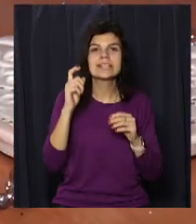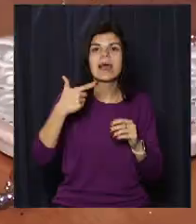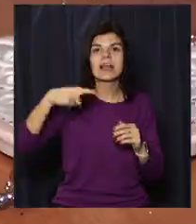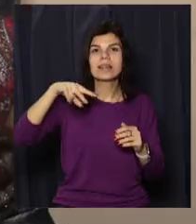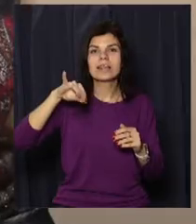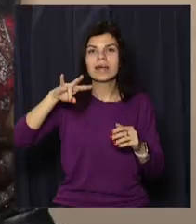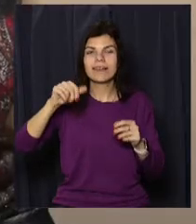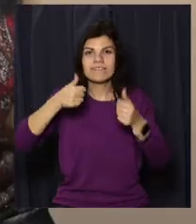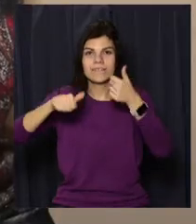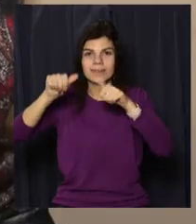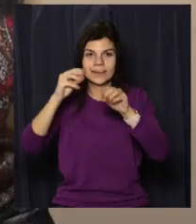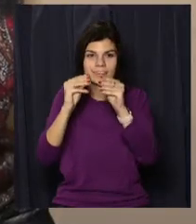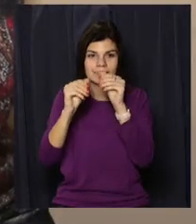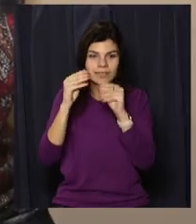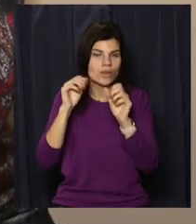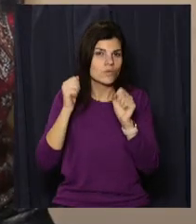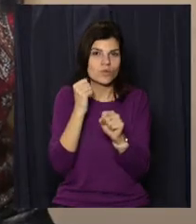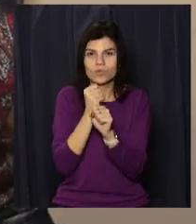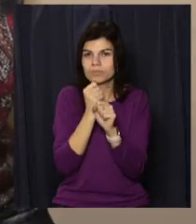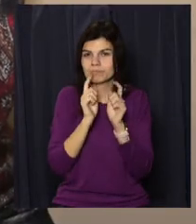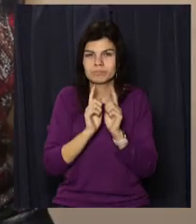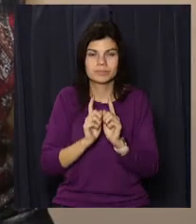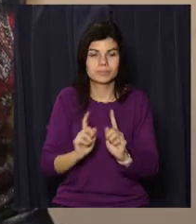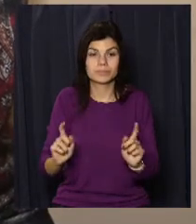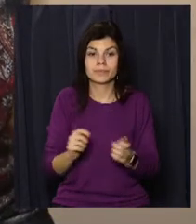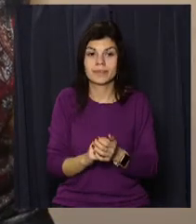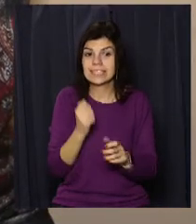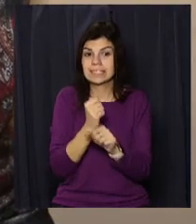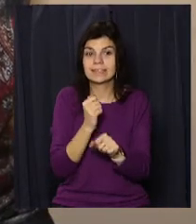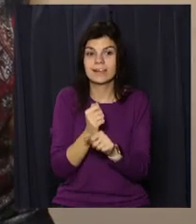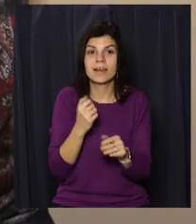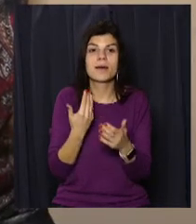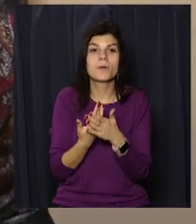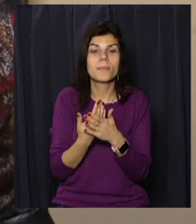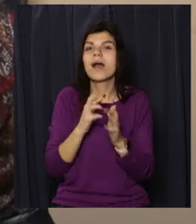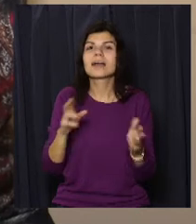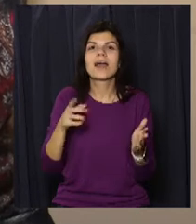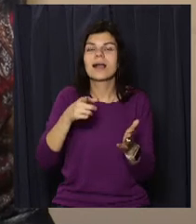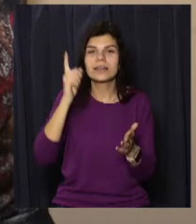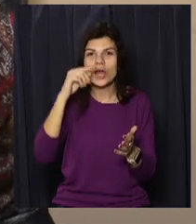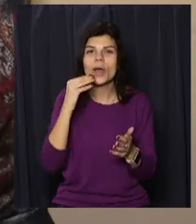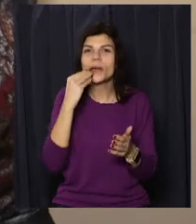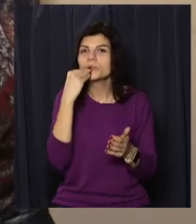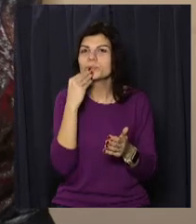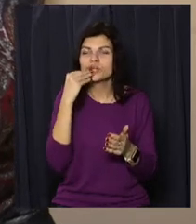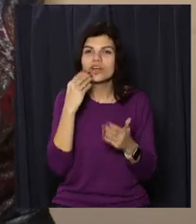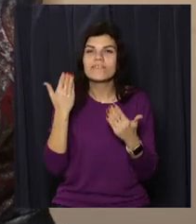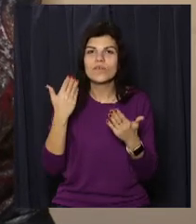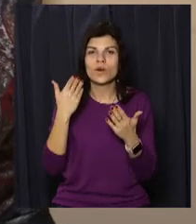різних форм. І можна творити композиції. Діляєте, як по принципу пряничного доміка. Діляєте ескіз,